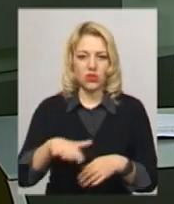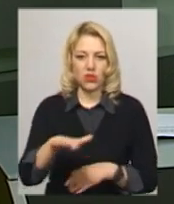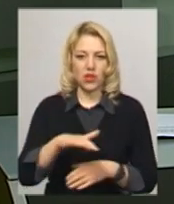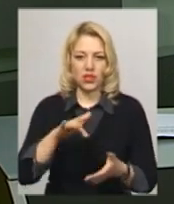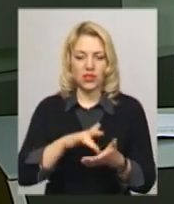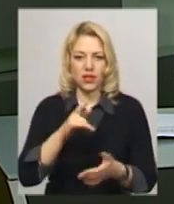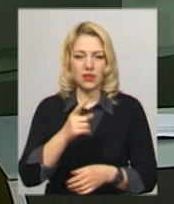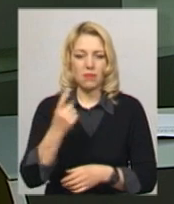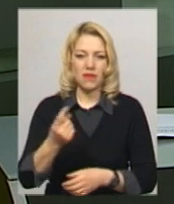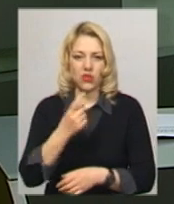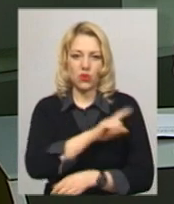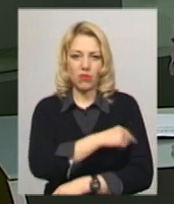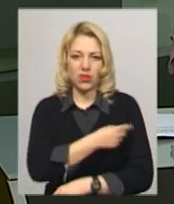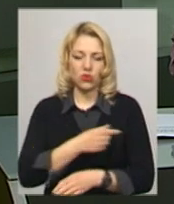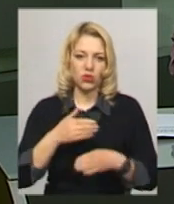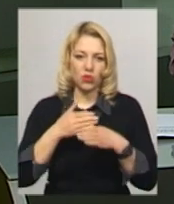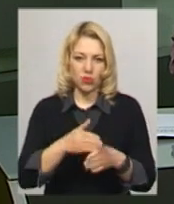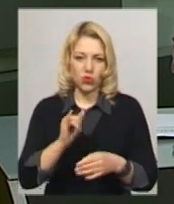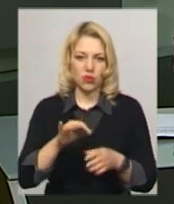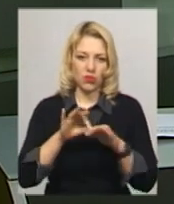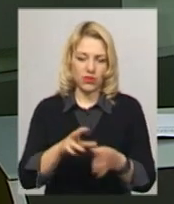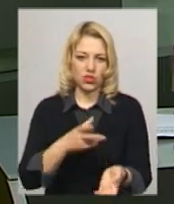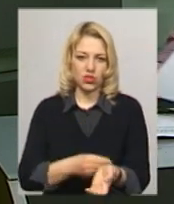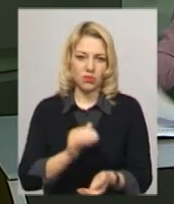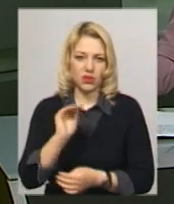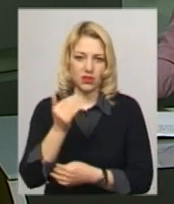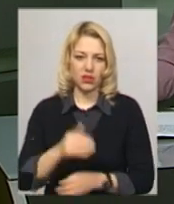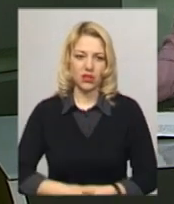первинної медико-санітарної допомоги та провести щеплення дитини.